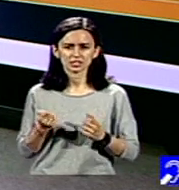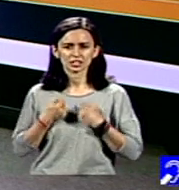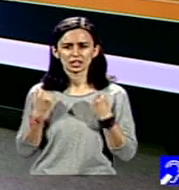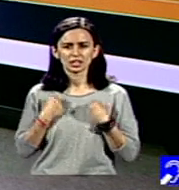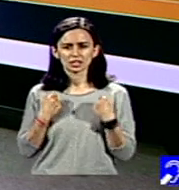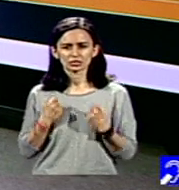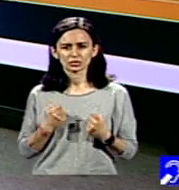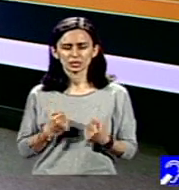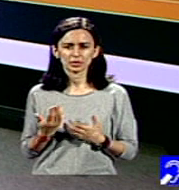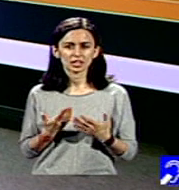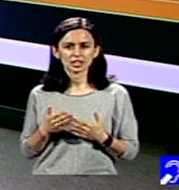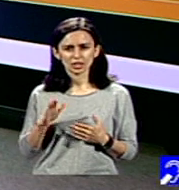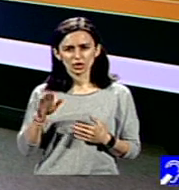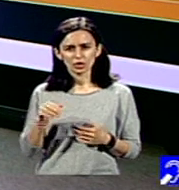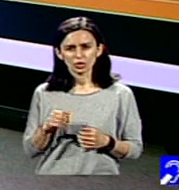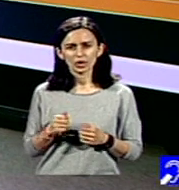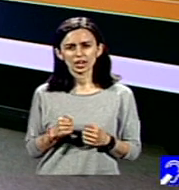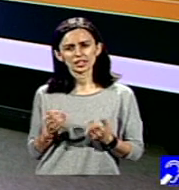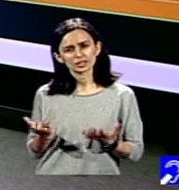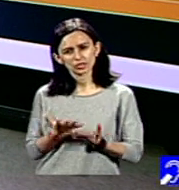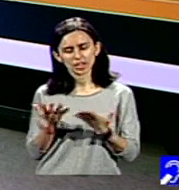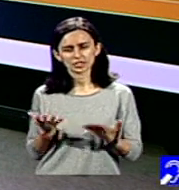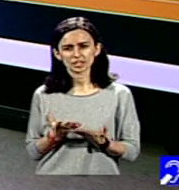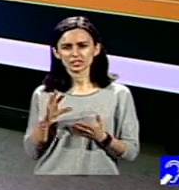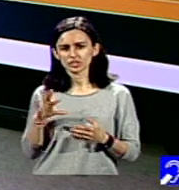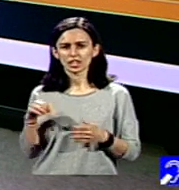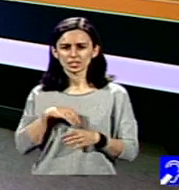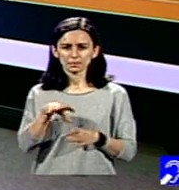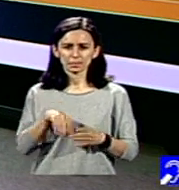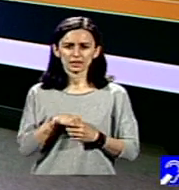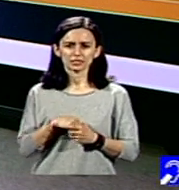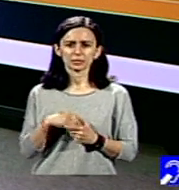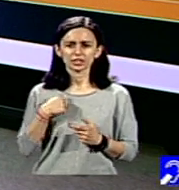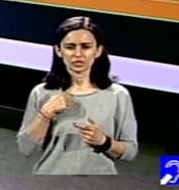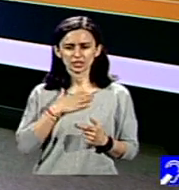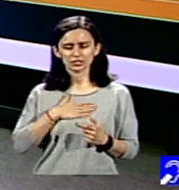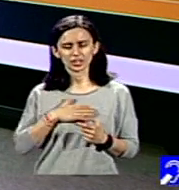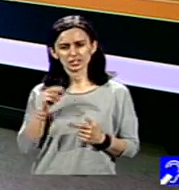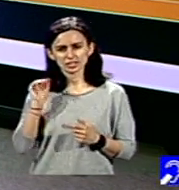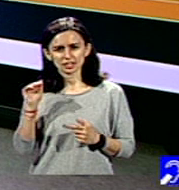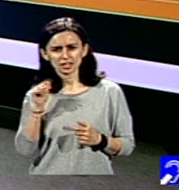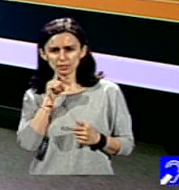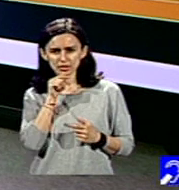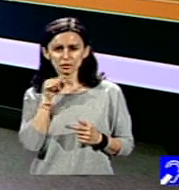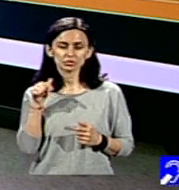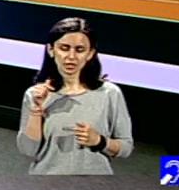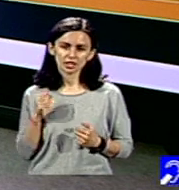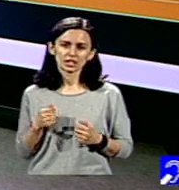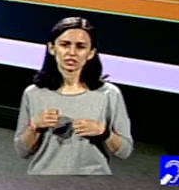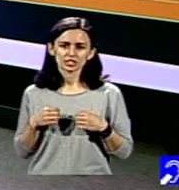îl cari cu tine tot timpul, impulsionează și alte familii. Și chiar asta vreau să te întreb, de unde ție această energie?